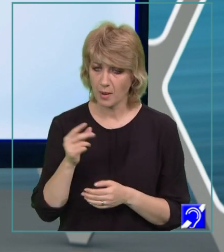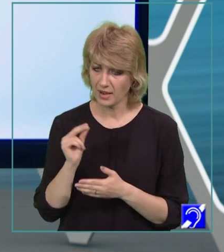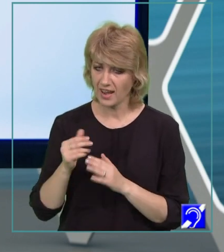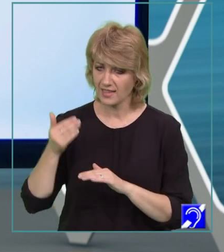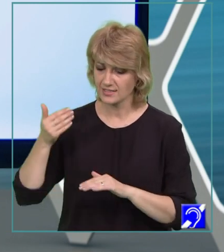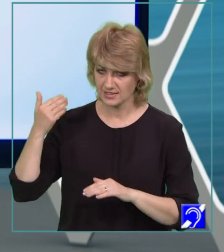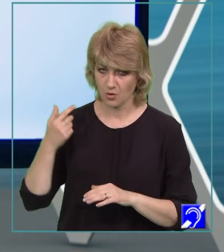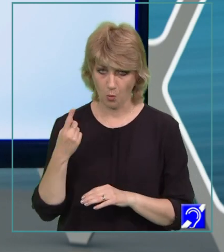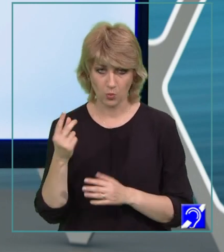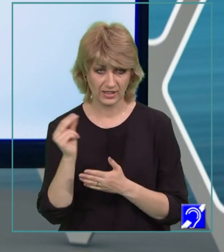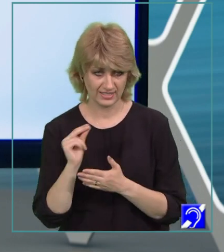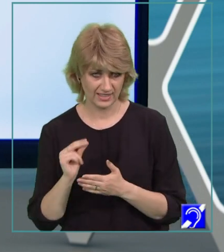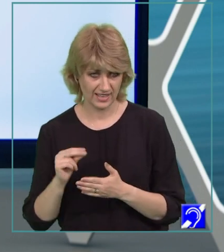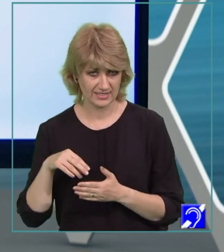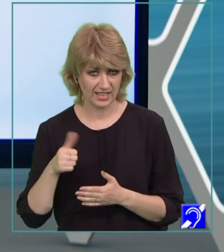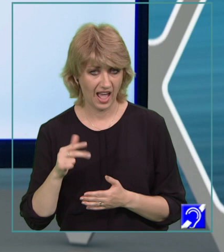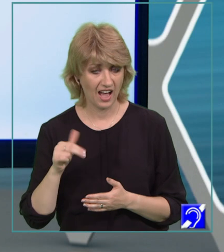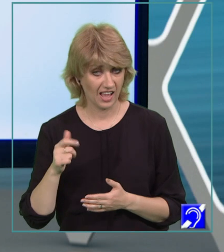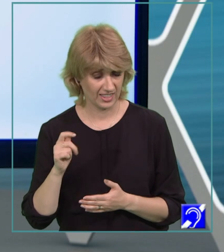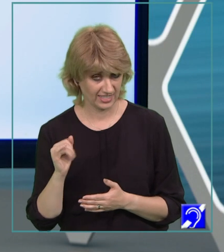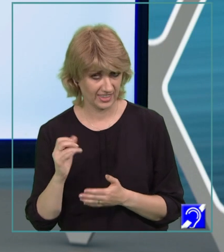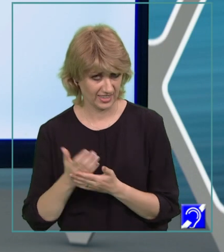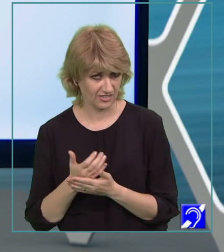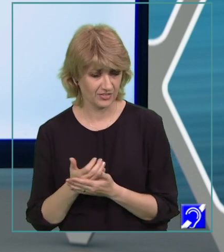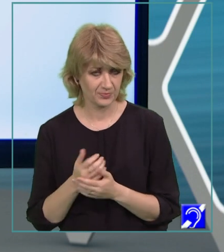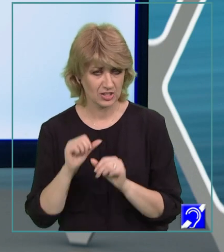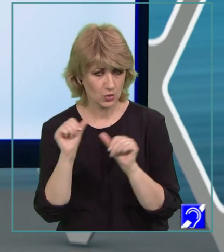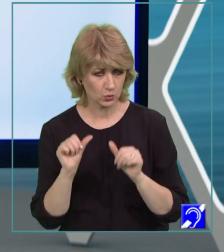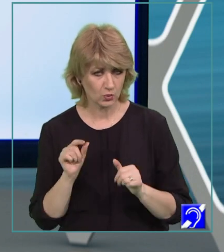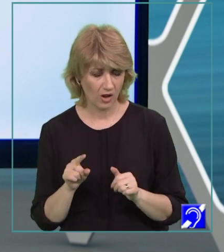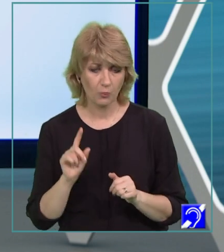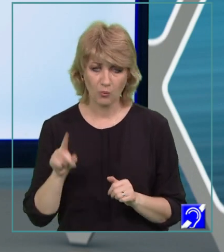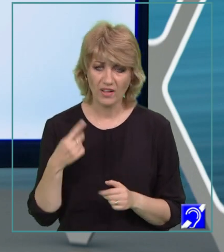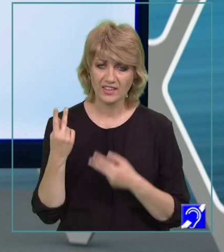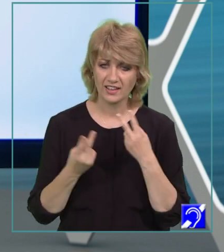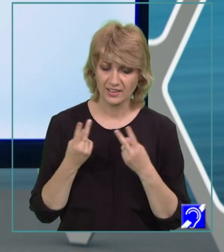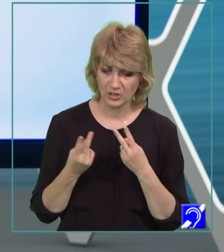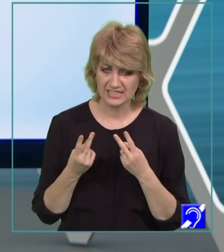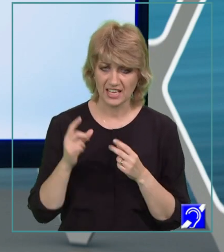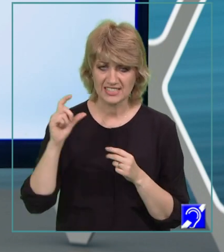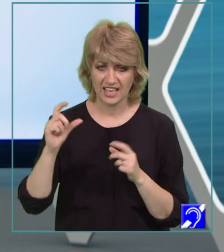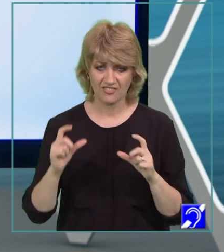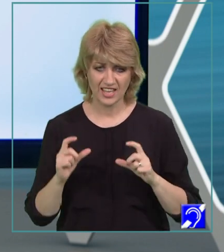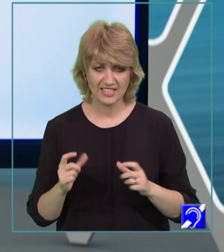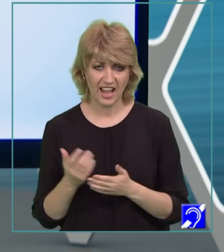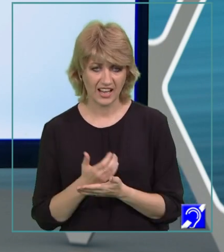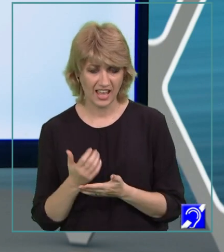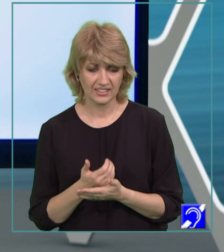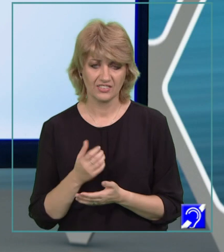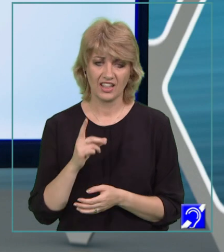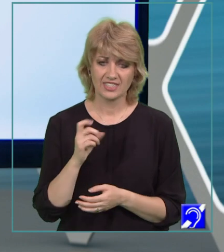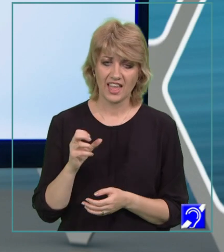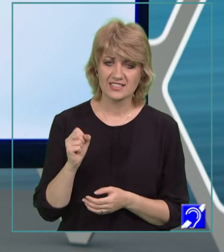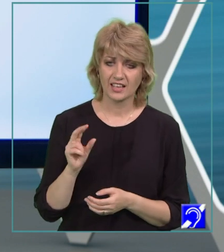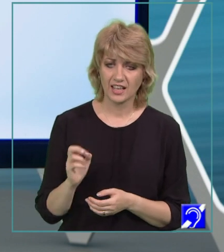că un text narrativ, în structura lui, poate utiliza secvențe narrative, secvențe descriptive,